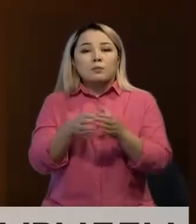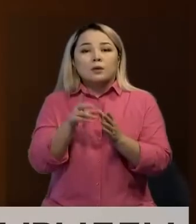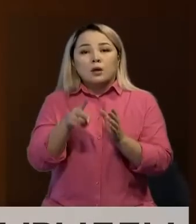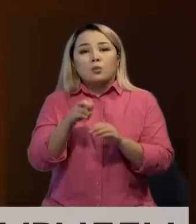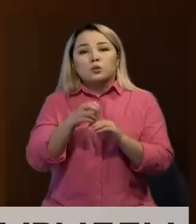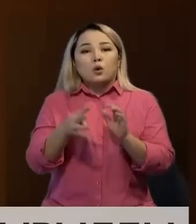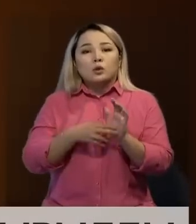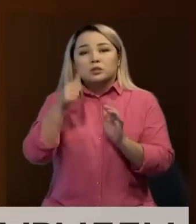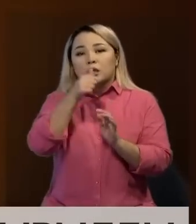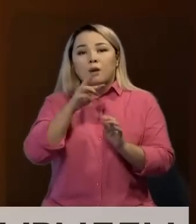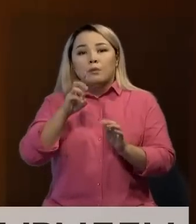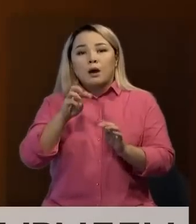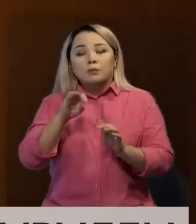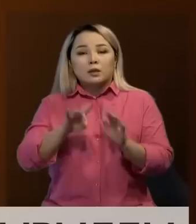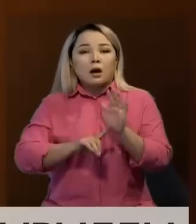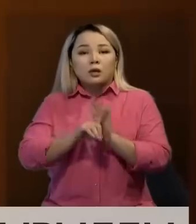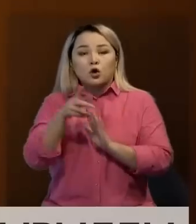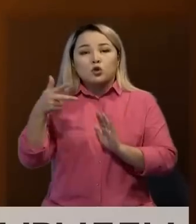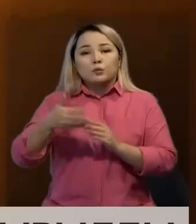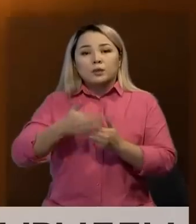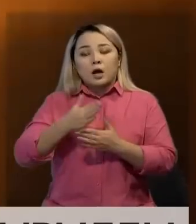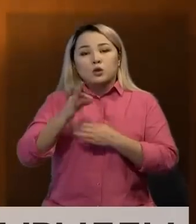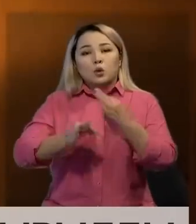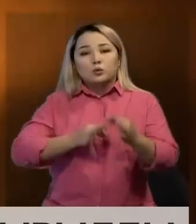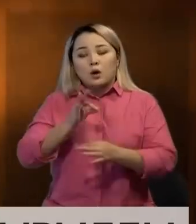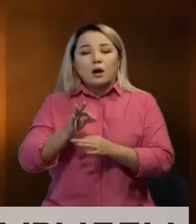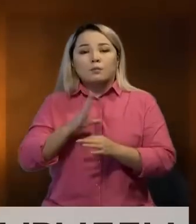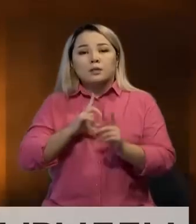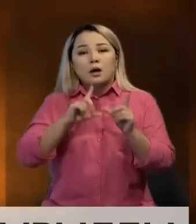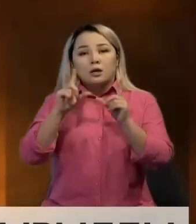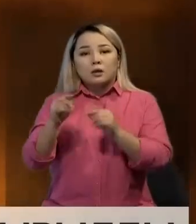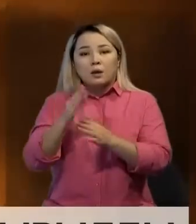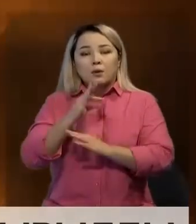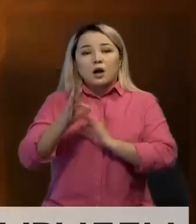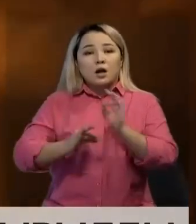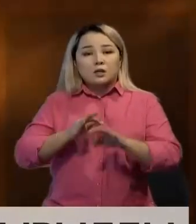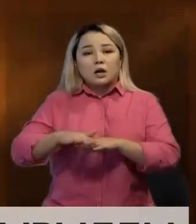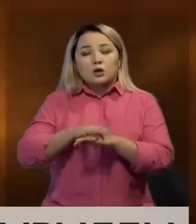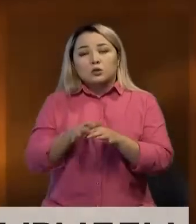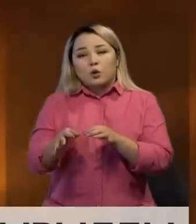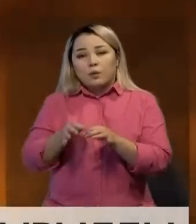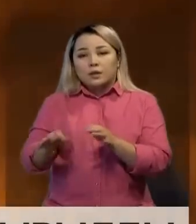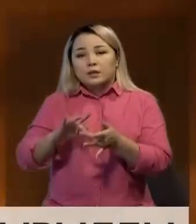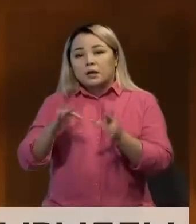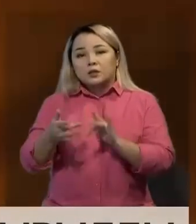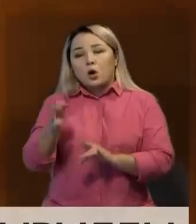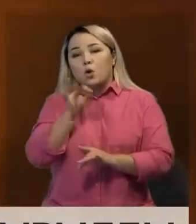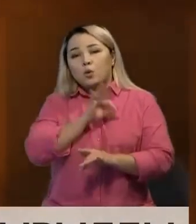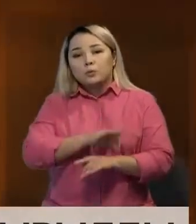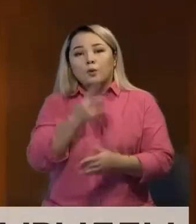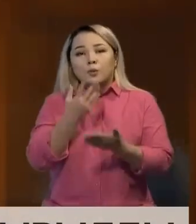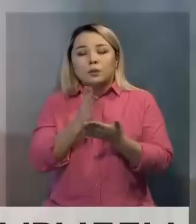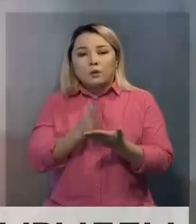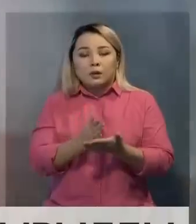жылдың мамыр айынан бастап, үш мүмін анастам спутникты ғашқа ұшырған. Мақсат әлемнің түкпір-түкпірінде интернеттің қол жетімді